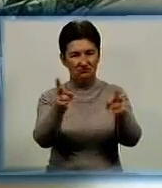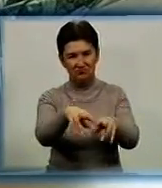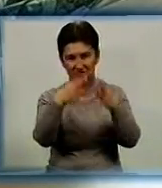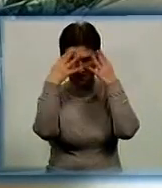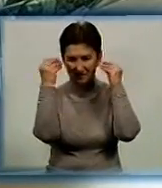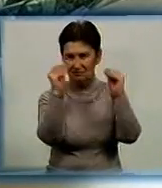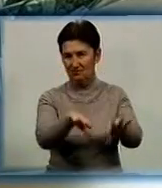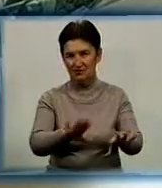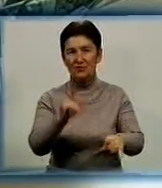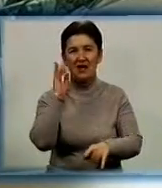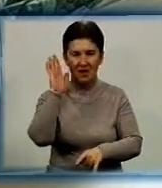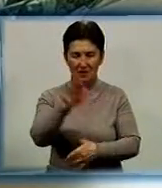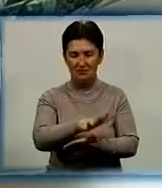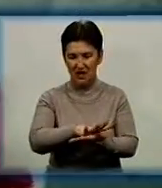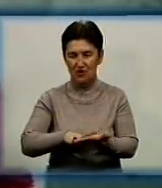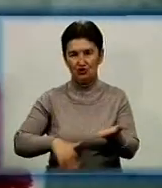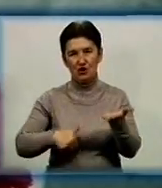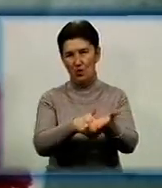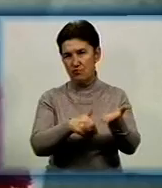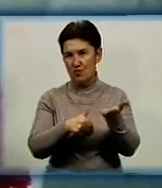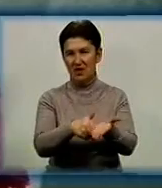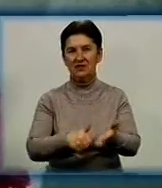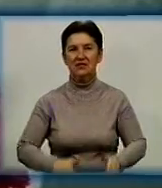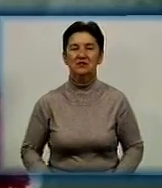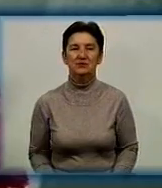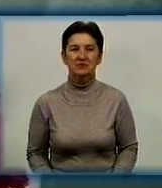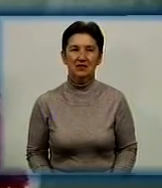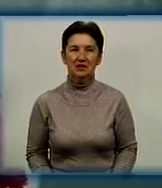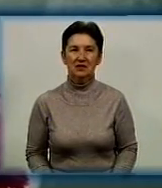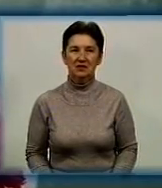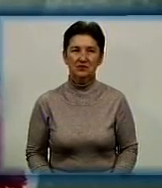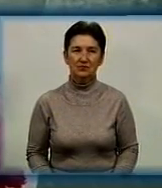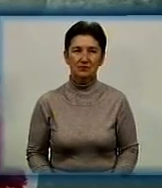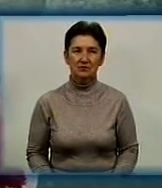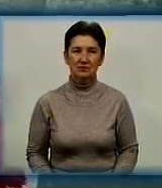всіляко допомагатимуть і надалі. Сергій Михайлін, Іван Фоміченко. День за днем.